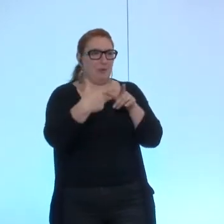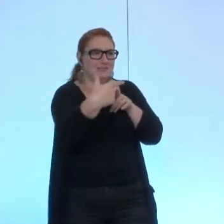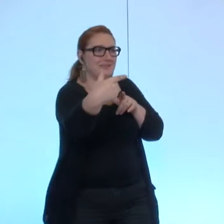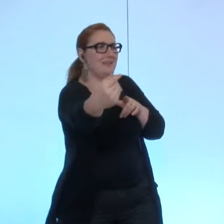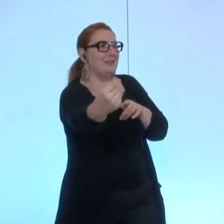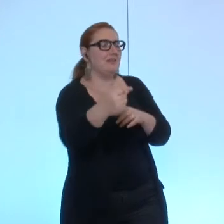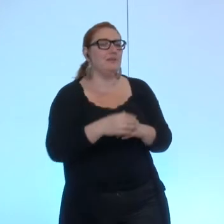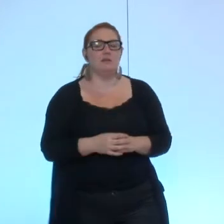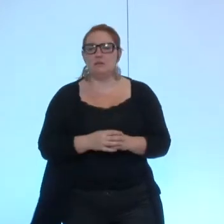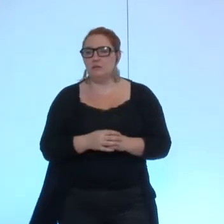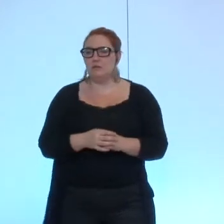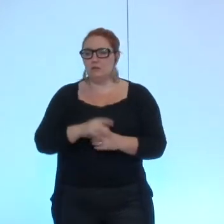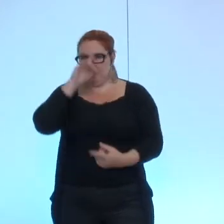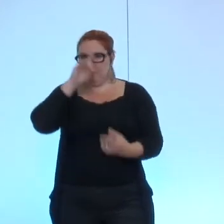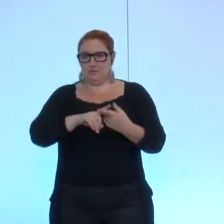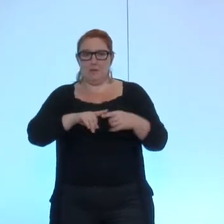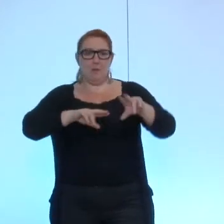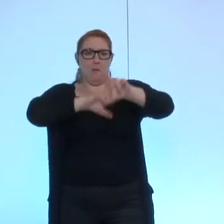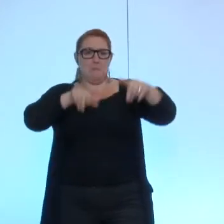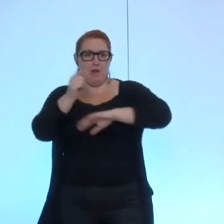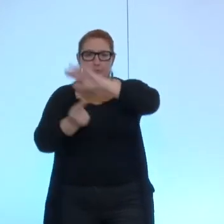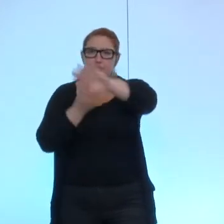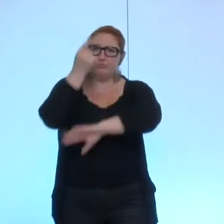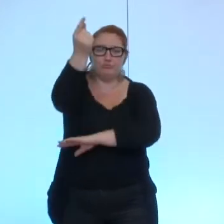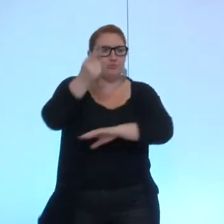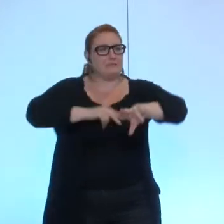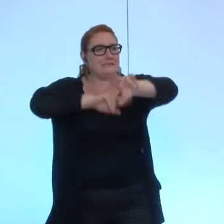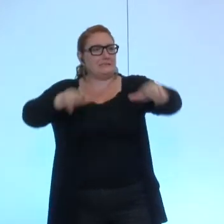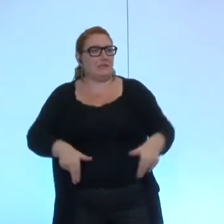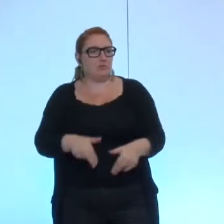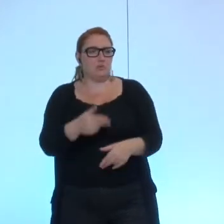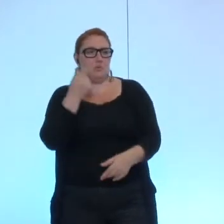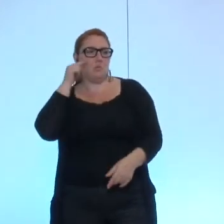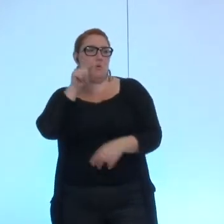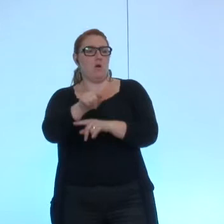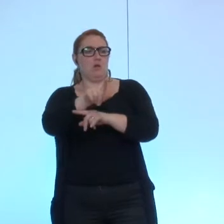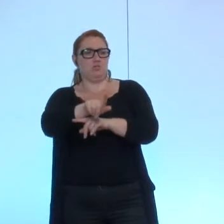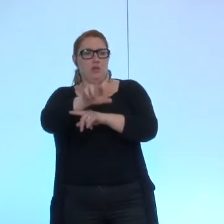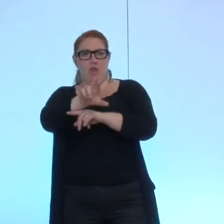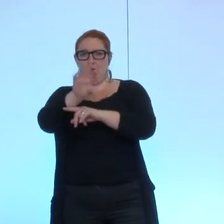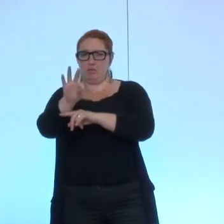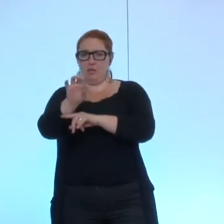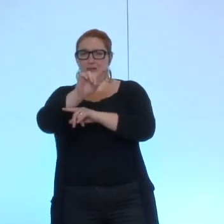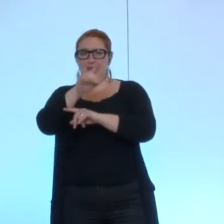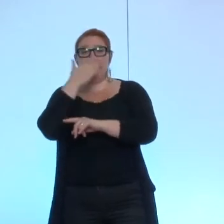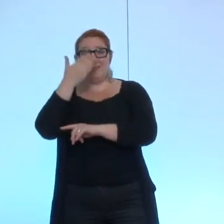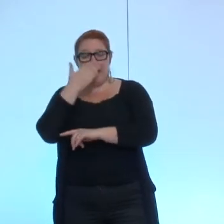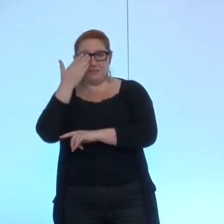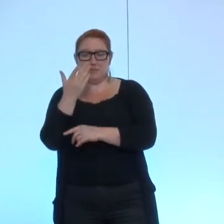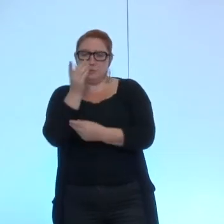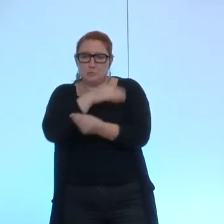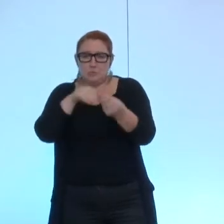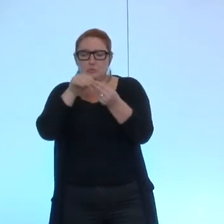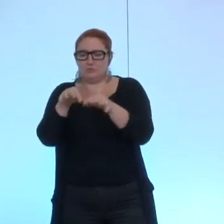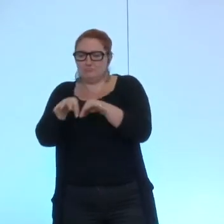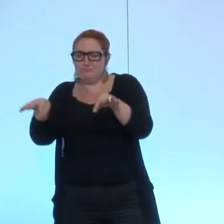donc c'est pour la signature d'un bail amphithéotique au profit de GRT gaz et pour la cession également d'une parcelle au